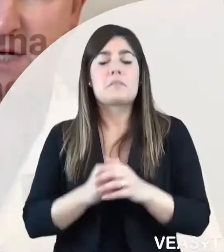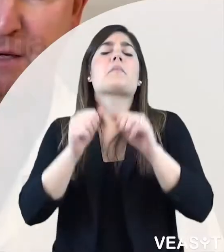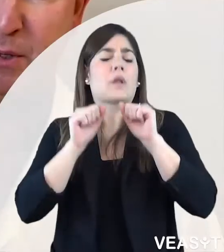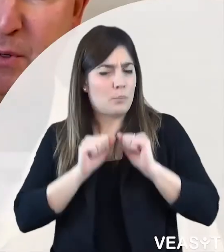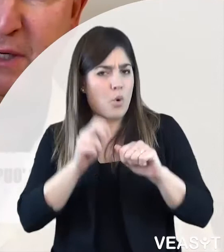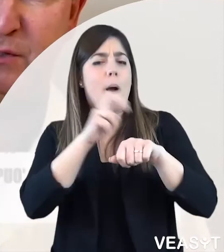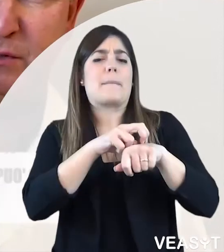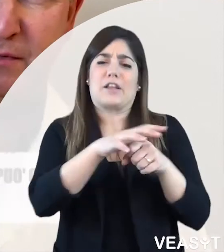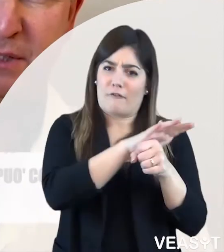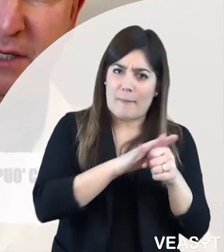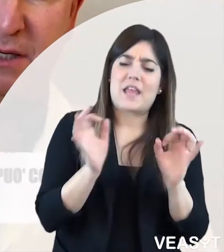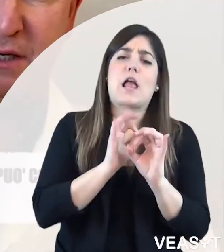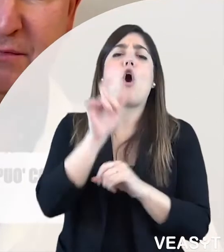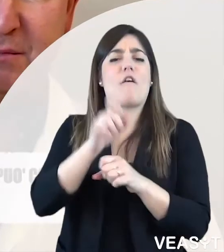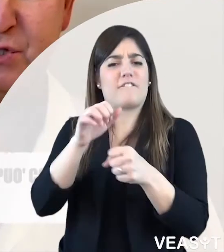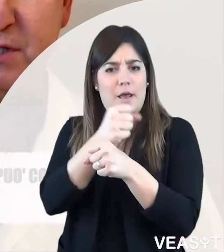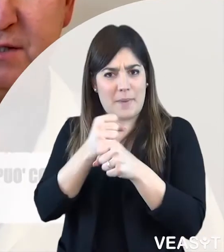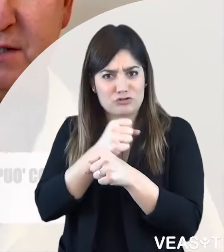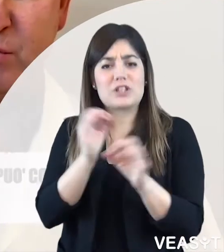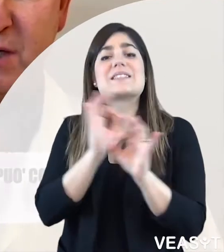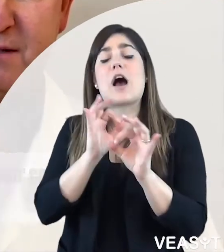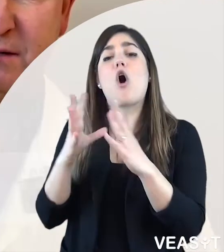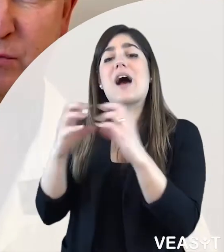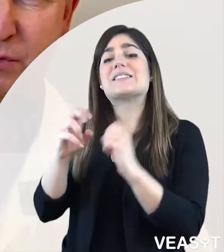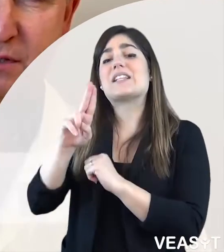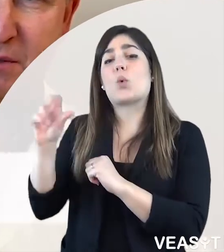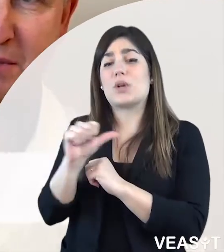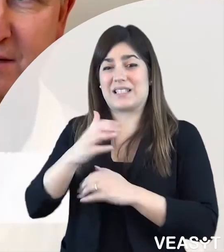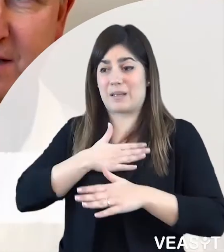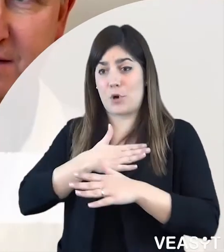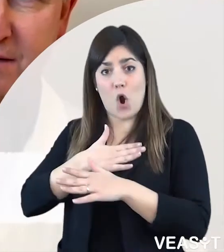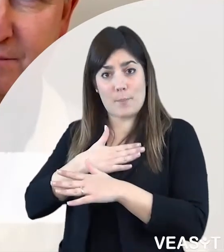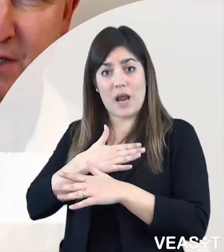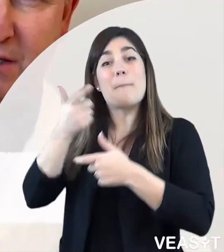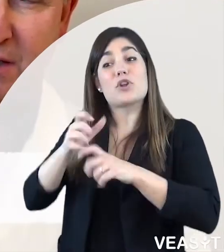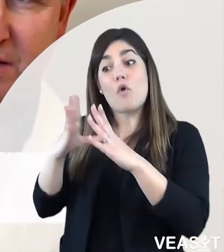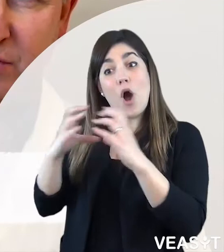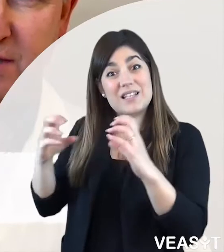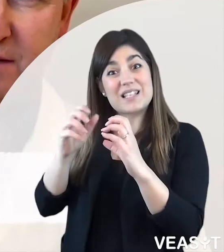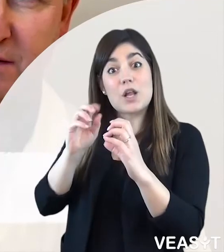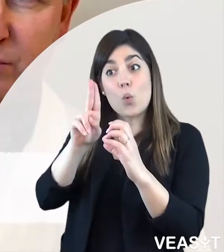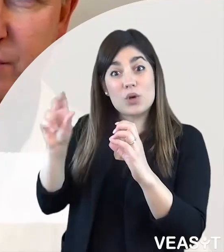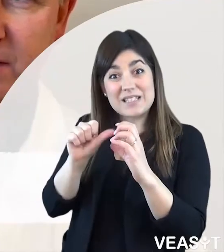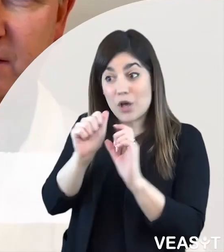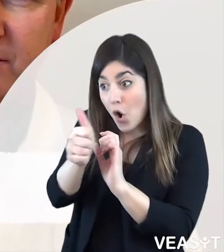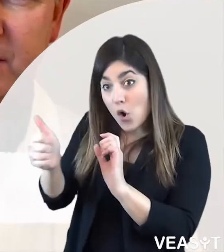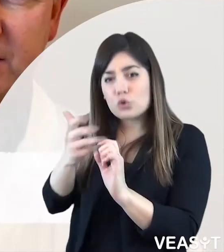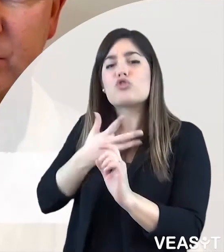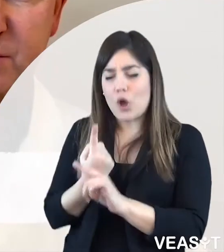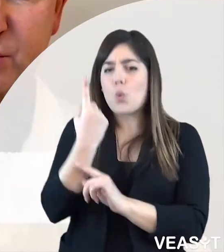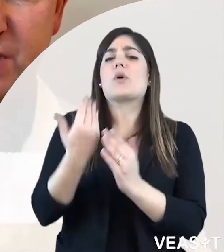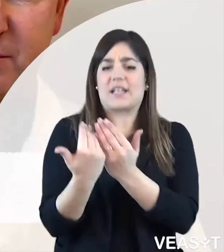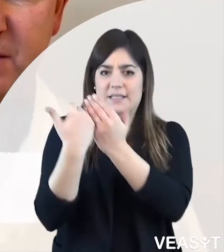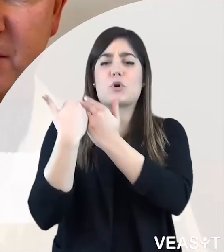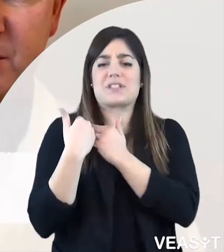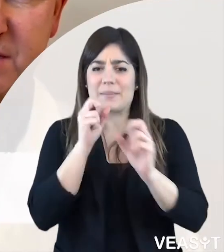Al proprio medico di famiglia, al farmacista o all'azienda ULS di appartenenza. In ogni azienda ULS è identificato